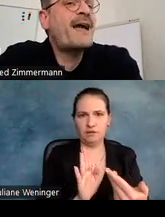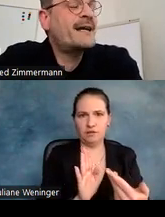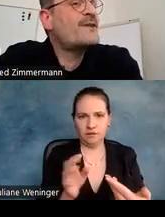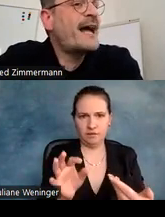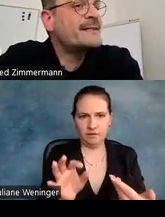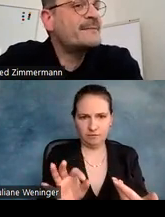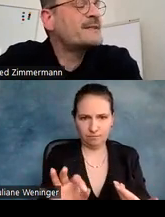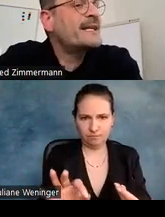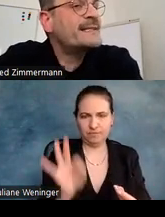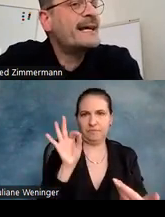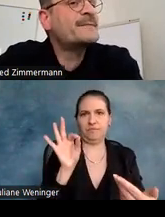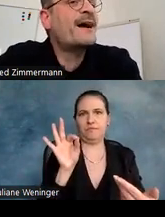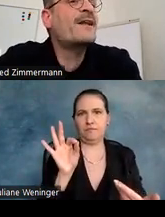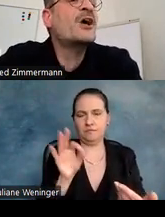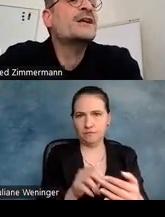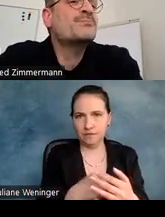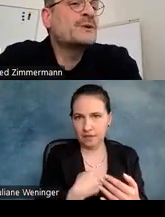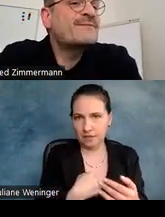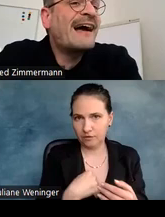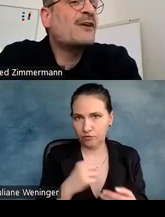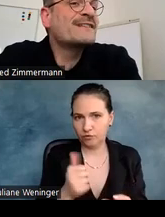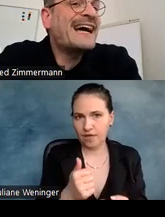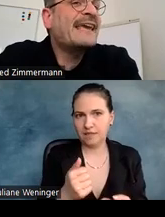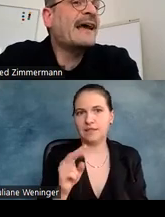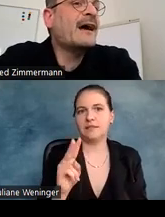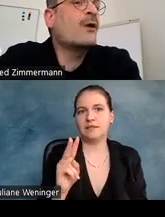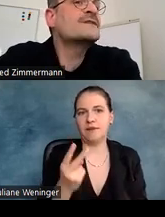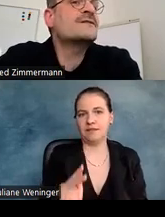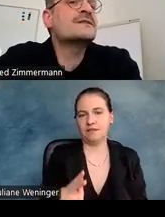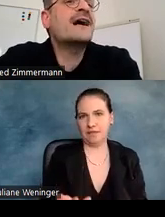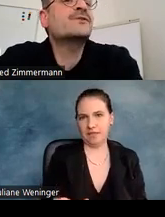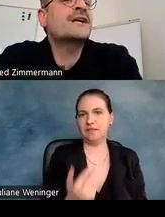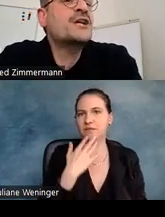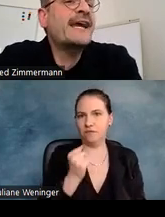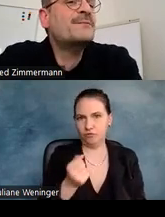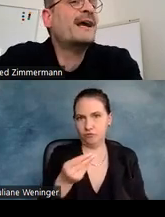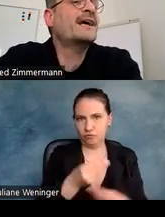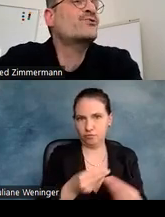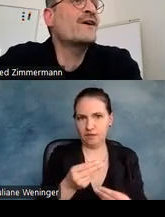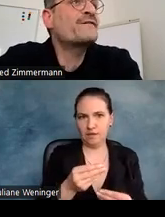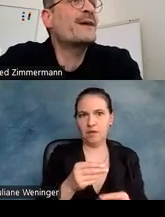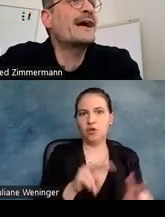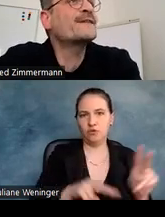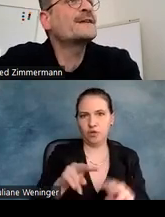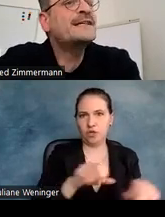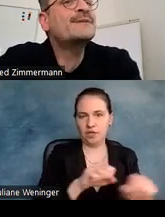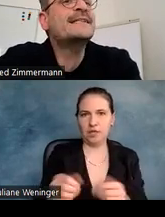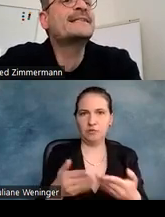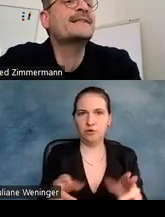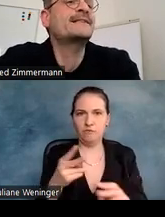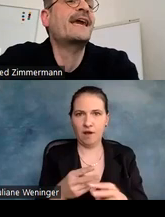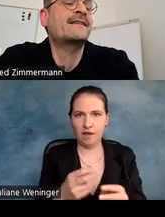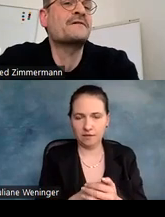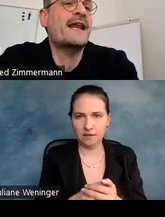ich mir zunächst erstmal den Punkt 2 und 3 raus, und zwar die Unterscheidbarkeit und die Offenheit. Die